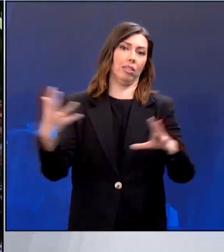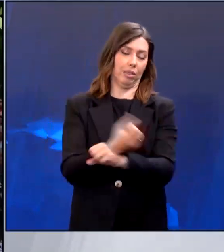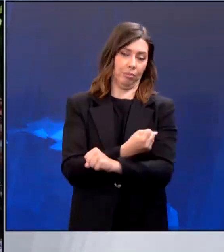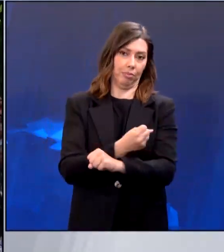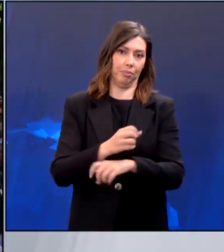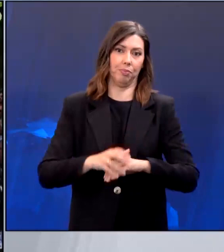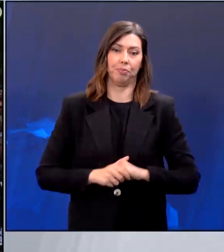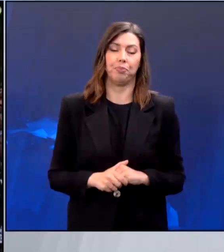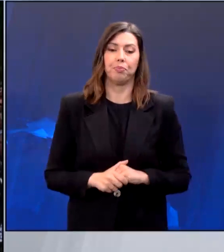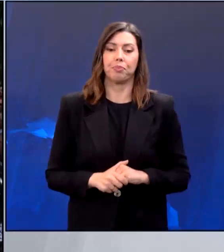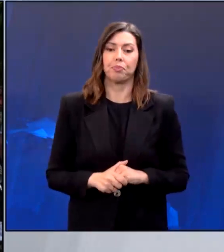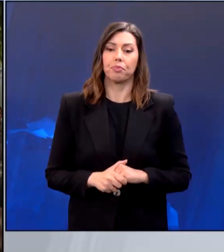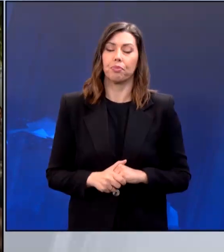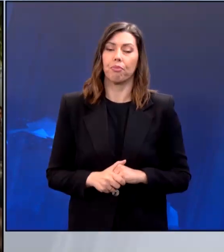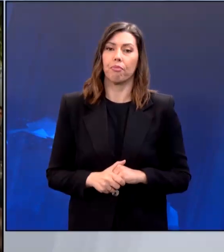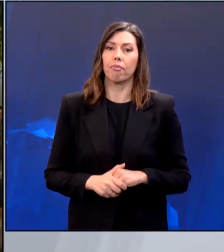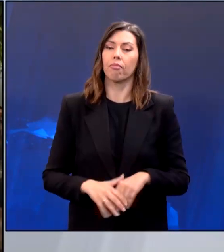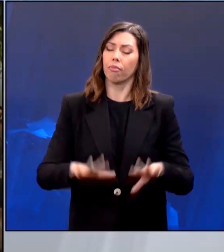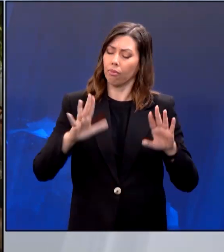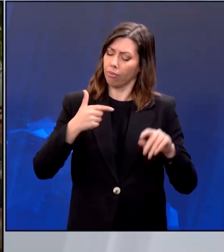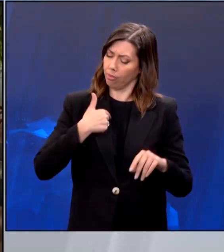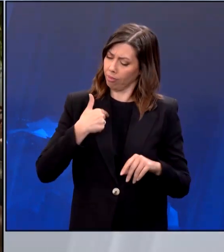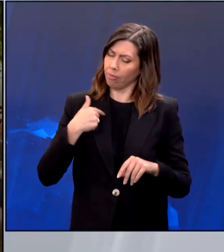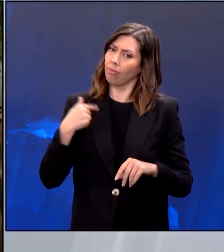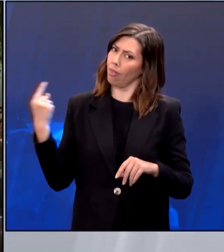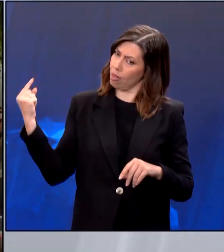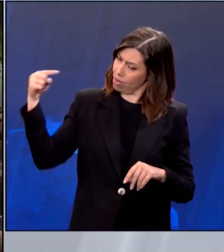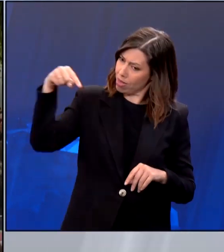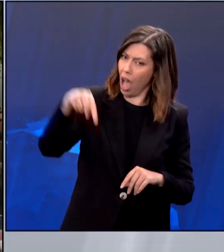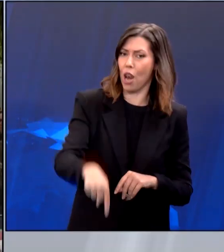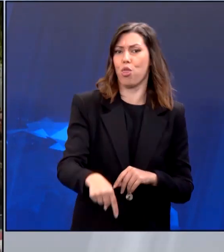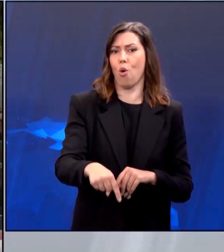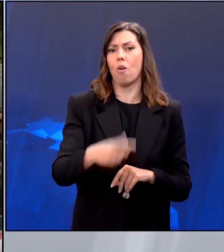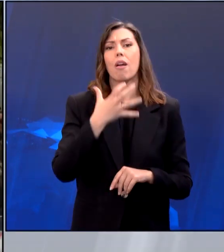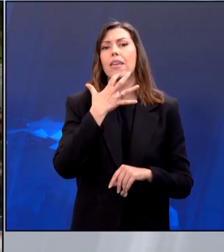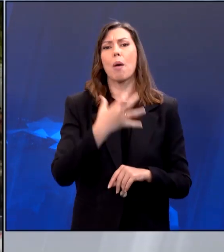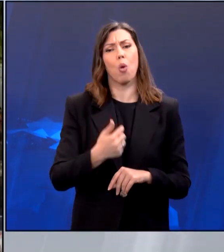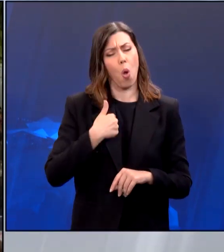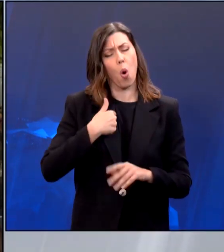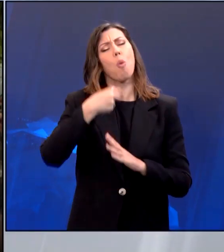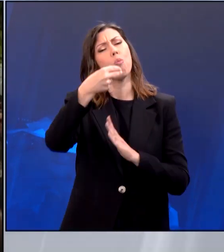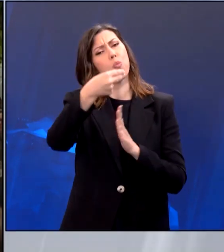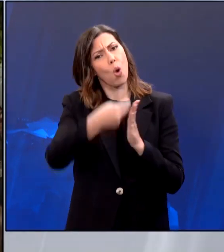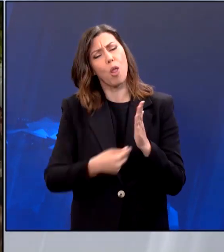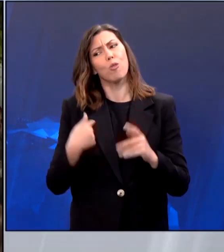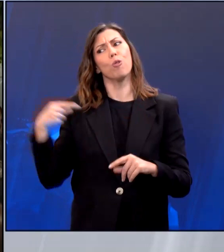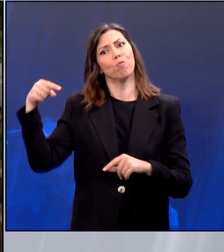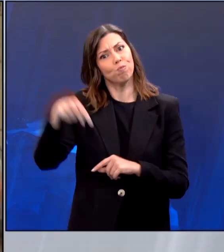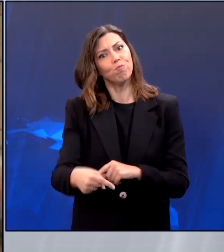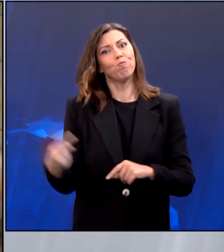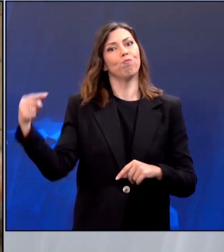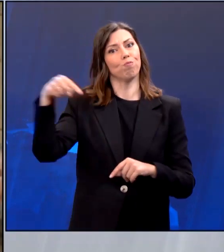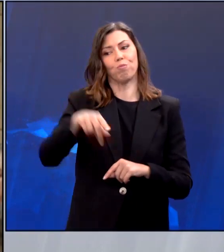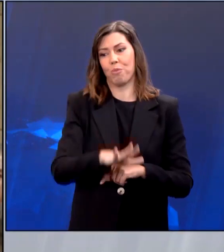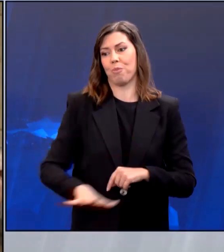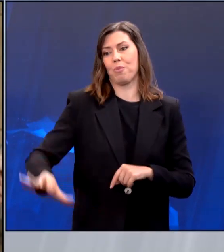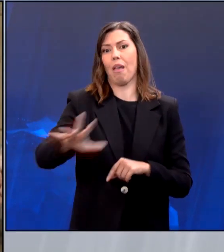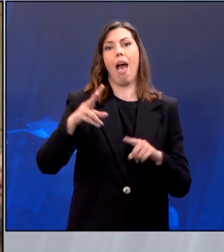2023. Και όταν θα ξαναέρθω γιατί έρχομαι συχνά μετά τις